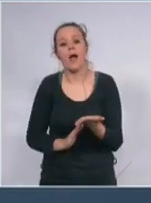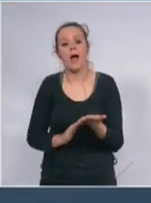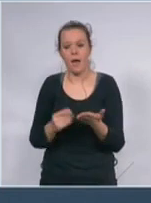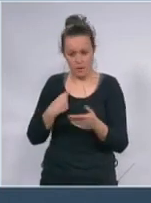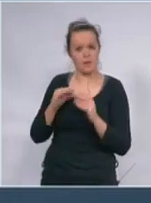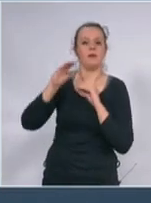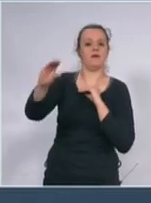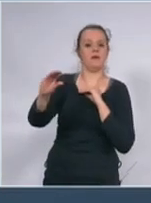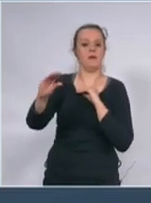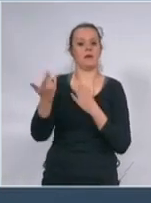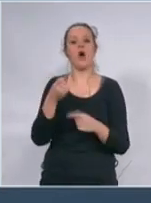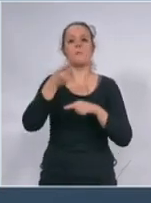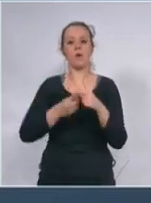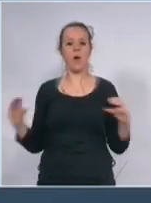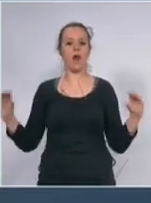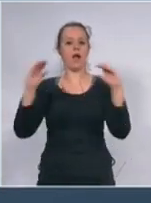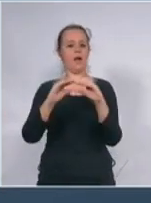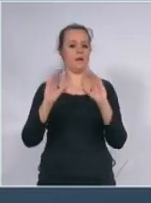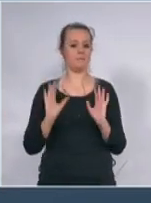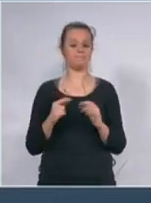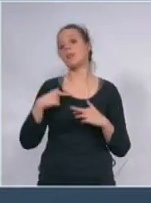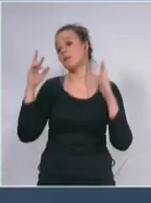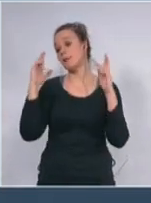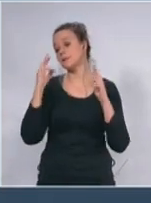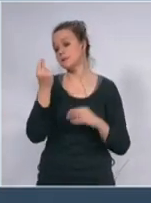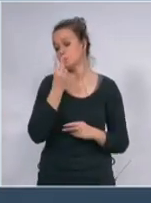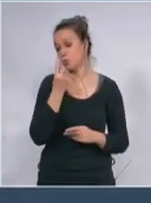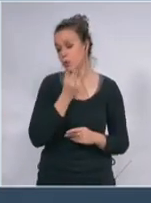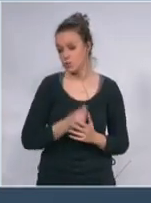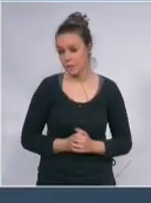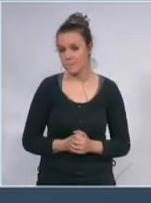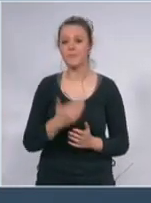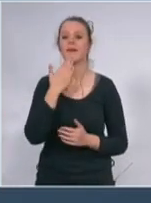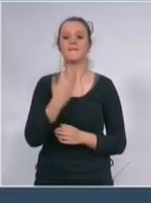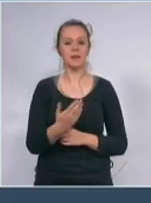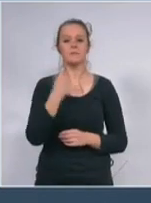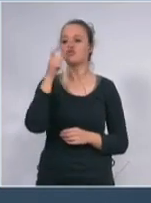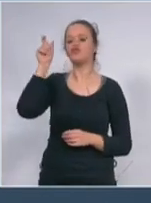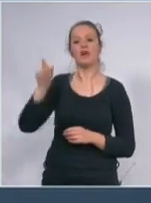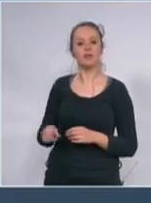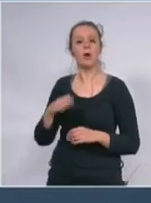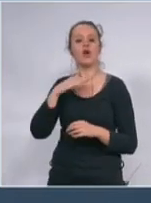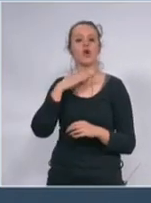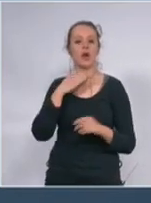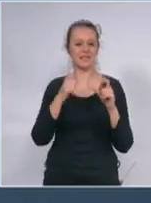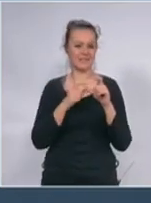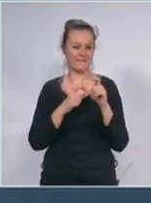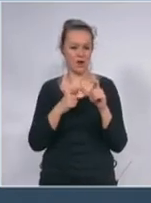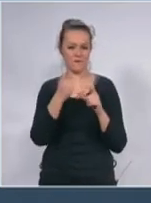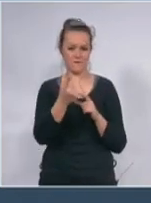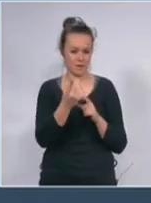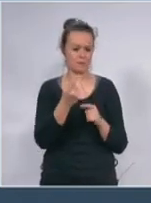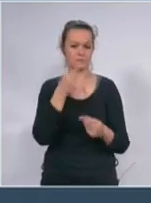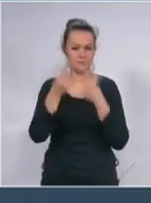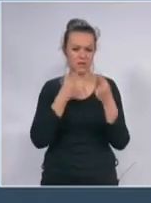uveren sam da smo se dobro razumeli hvala još jednom molim Gorana Stevanovića da kaže nekoliko rečenici o